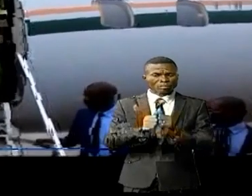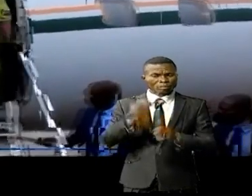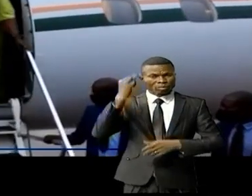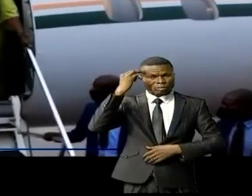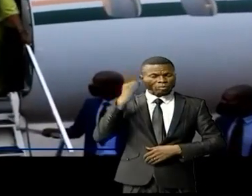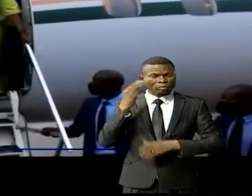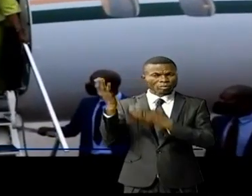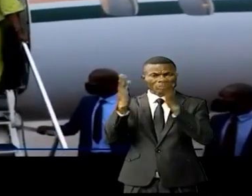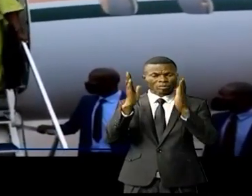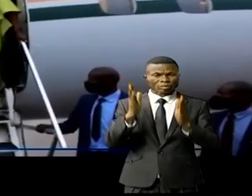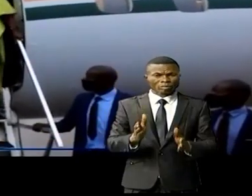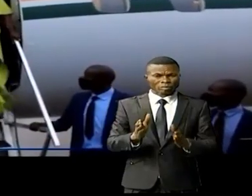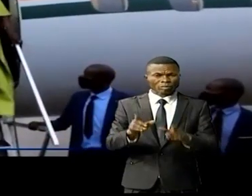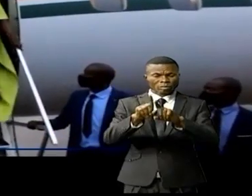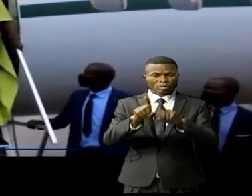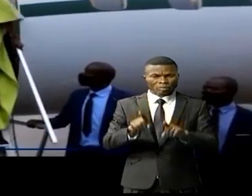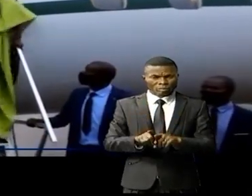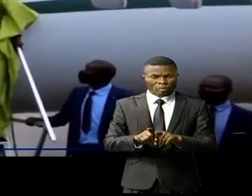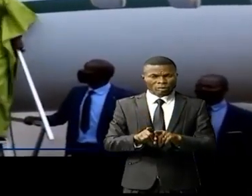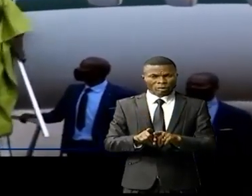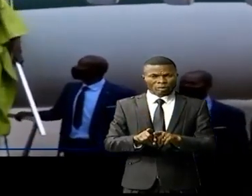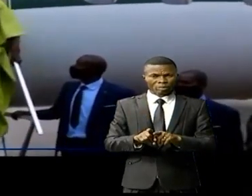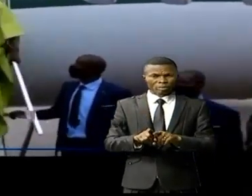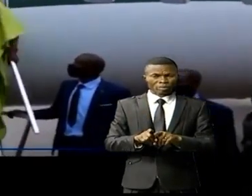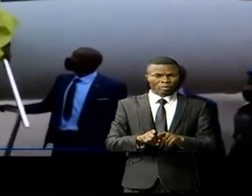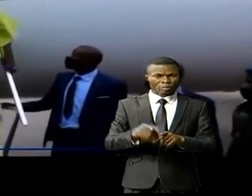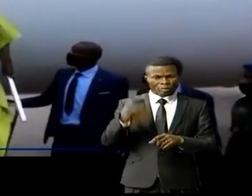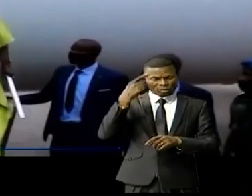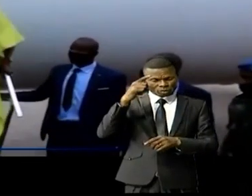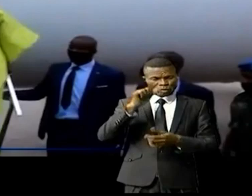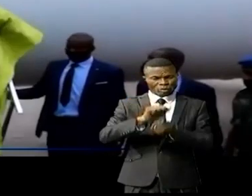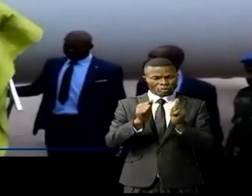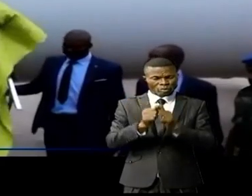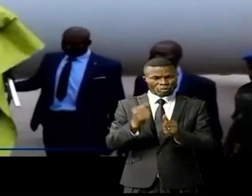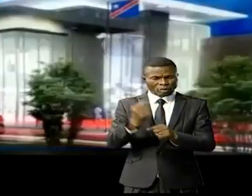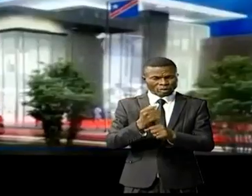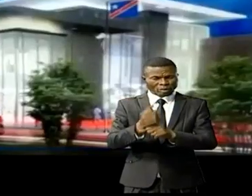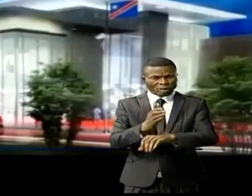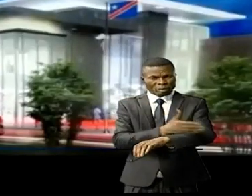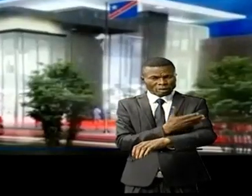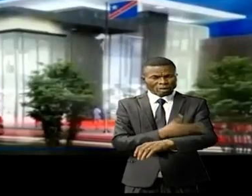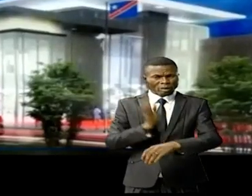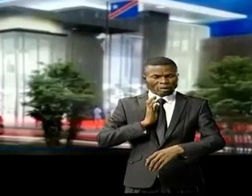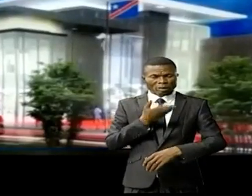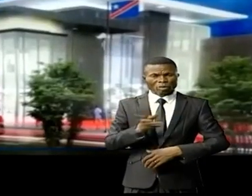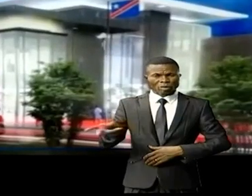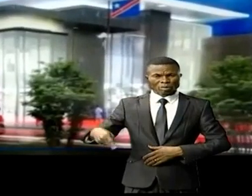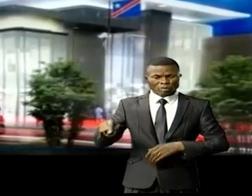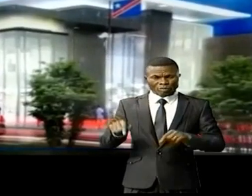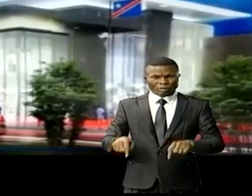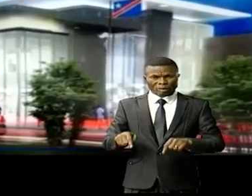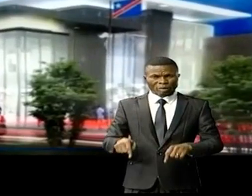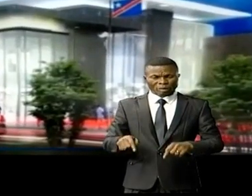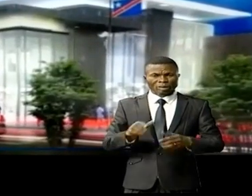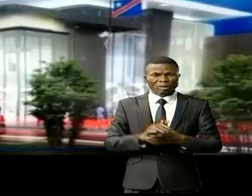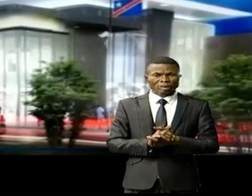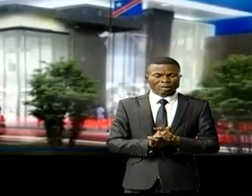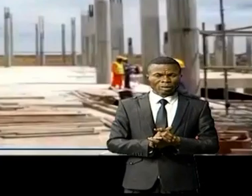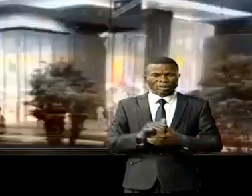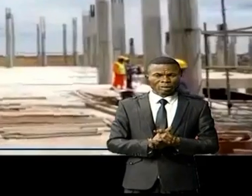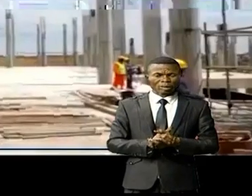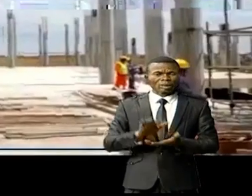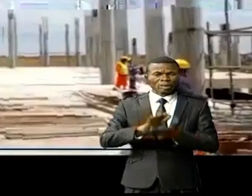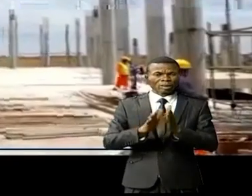Transports. Nous avons pu discuter par rapport à la construction de l'aéroport qui est en train d'évoluer et ça sera